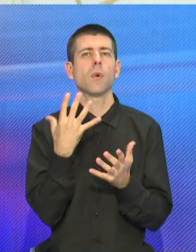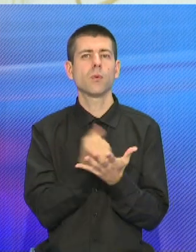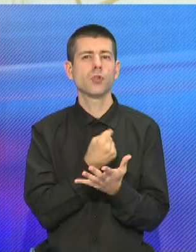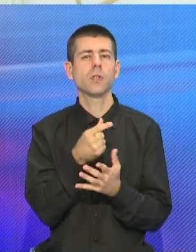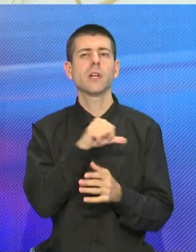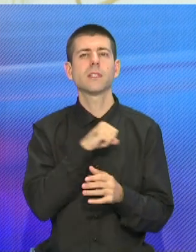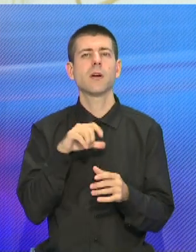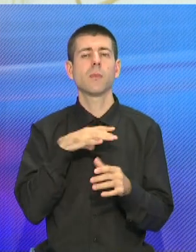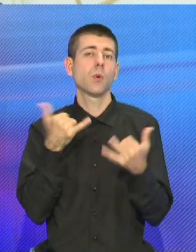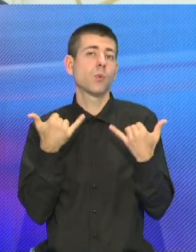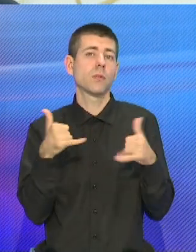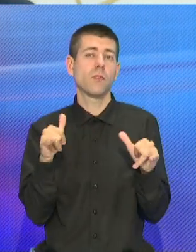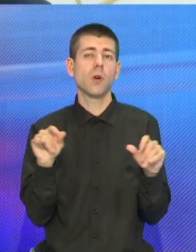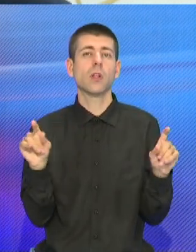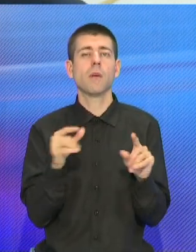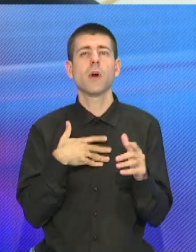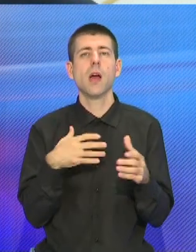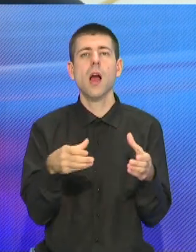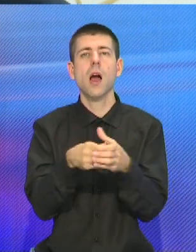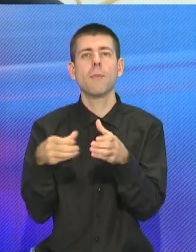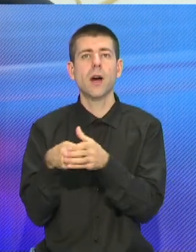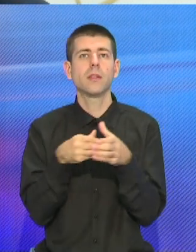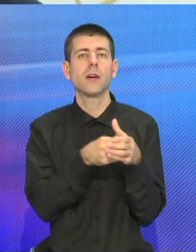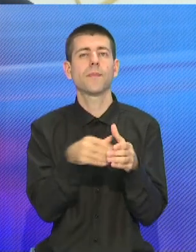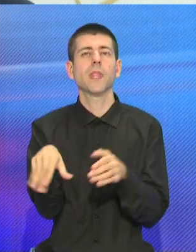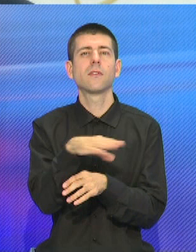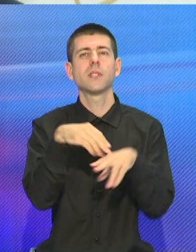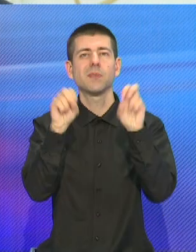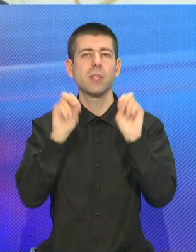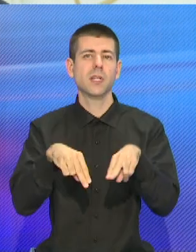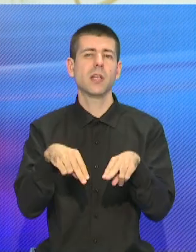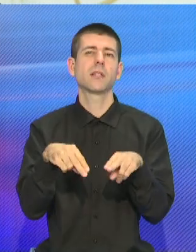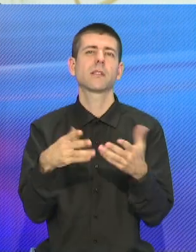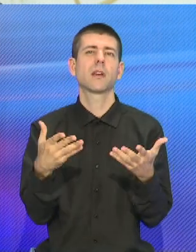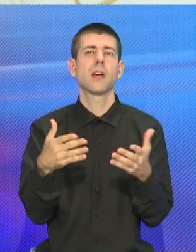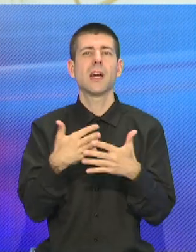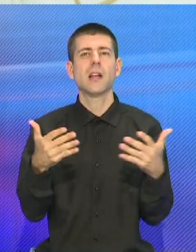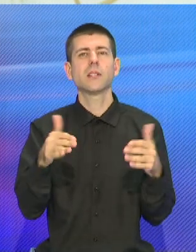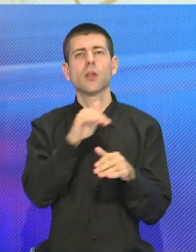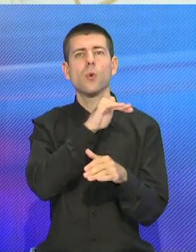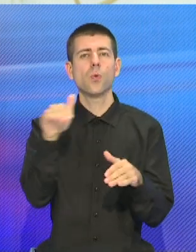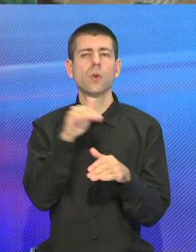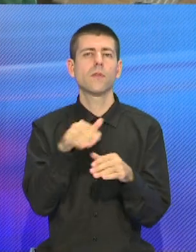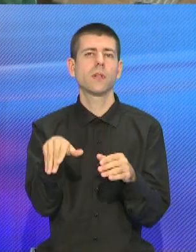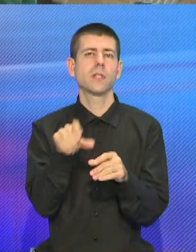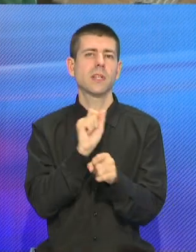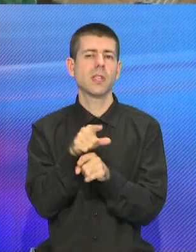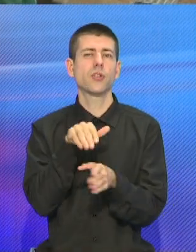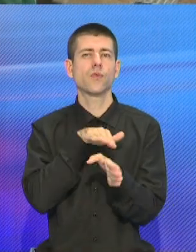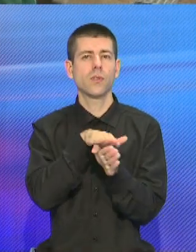я сам был приятно удивлен, как моя команда и все специалисты на самых разных уровнях с этой задачей справились.